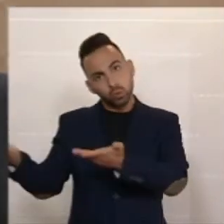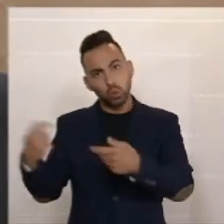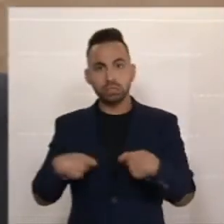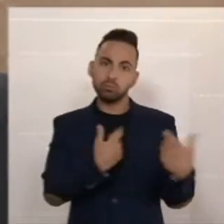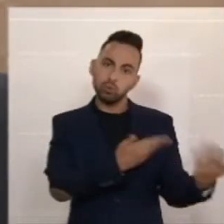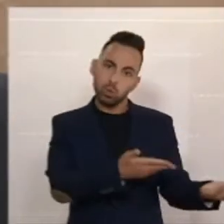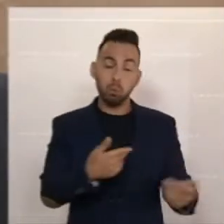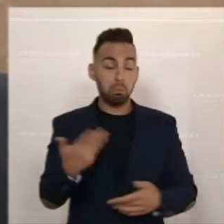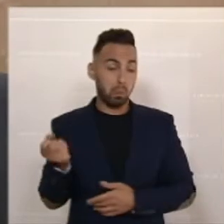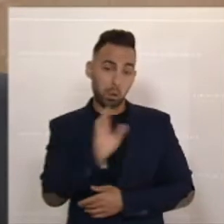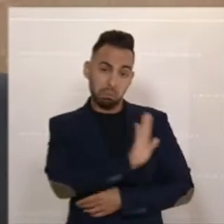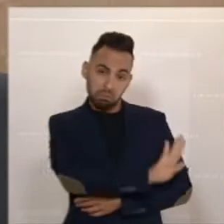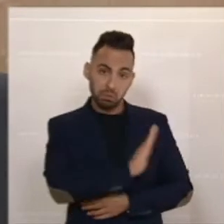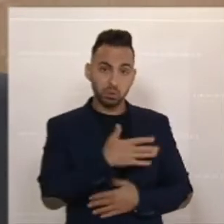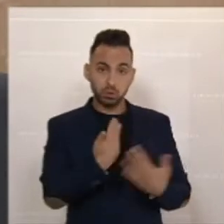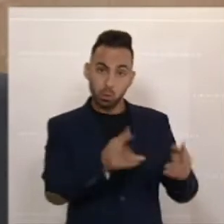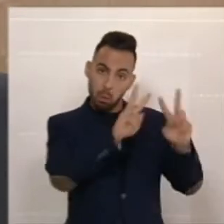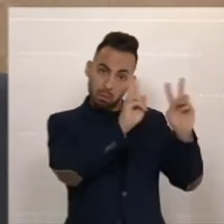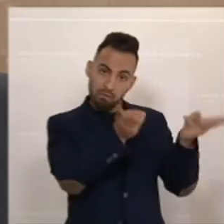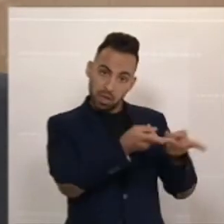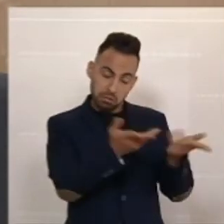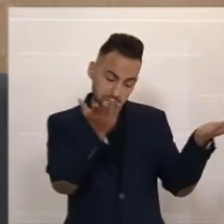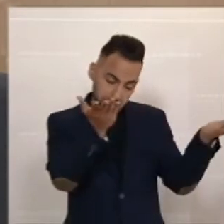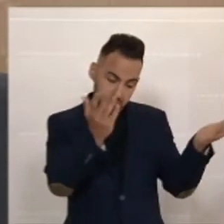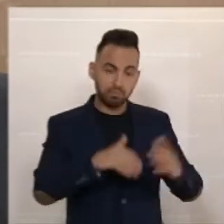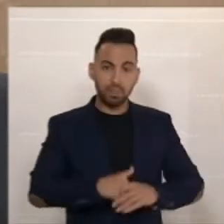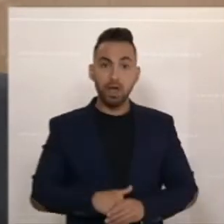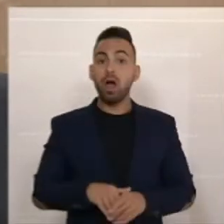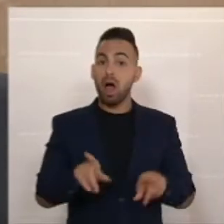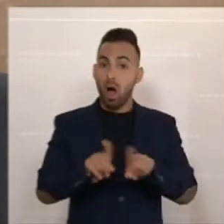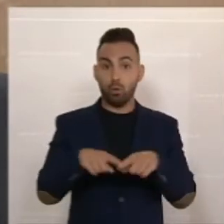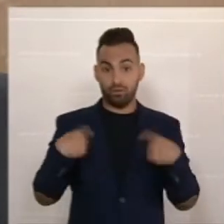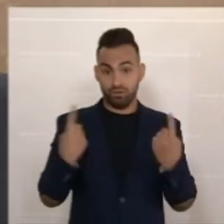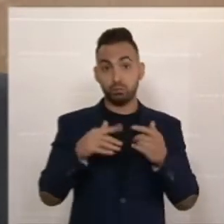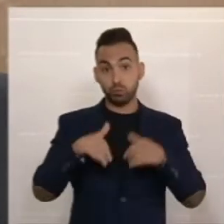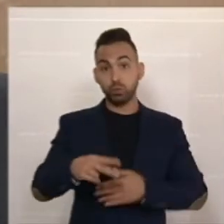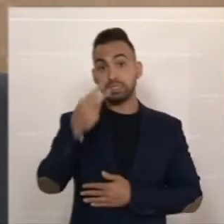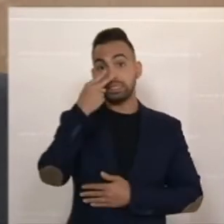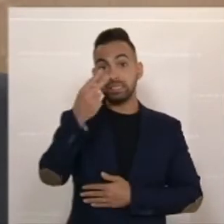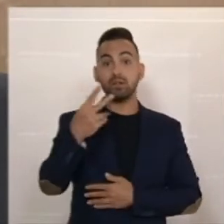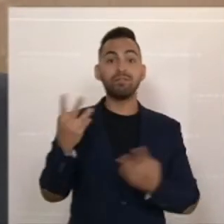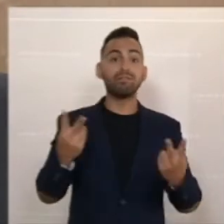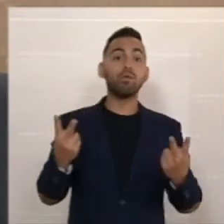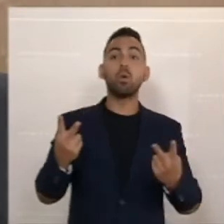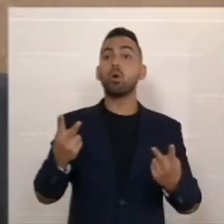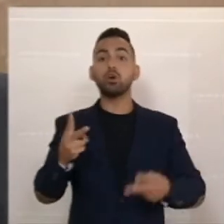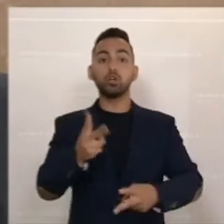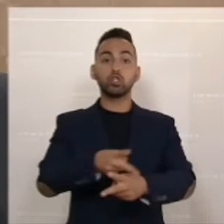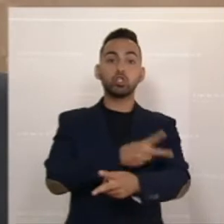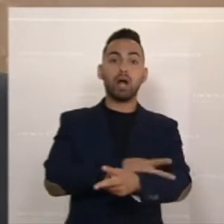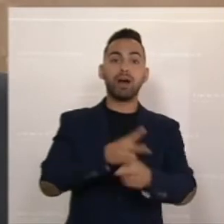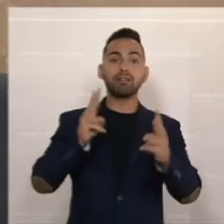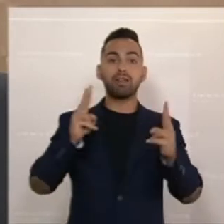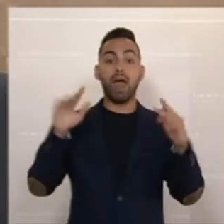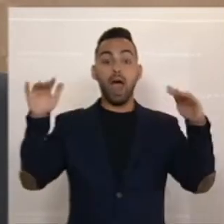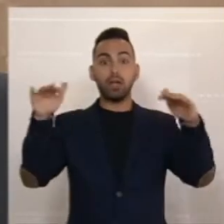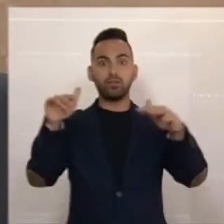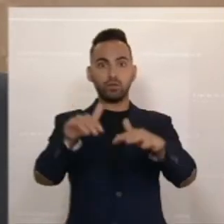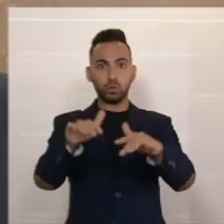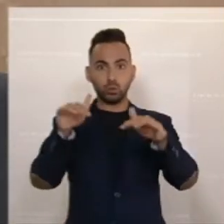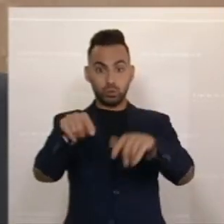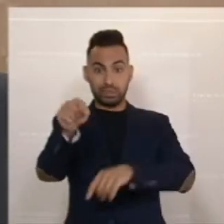Dann ist es so, dass wir auch sehen müssen, dort, wo der Staat tatsächlich Einfluss nimmt,